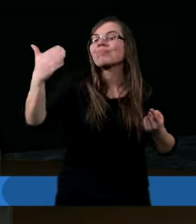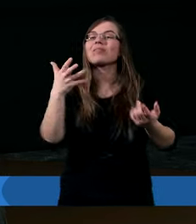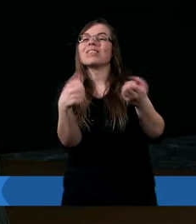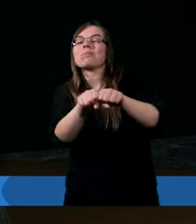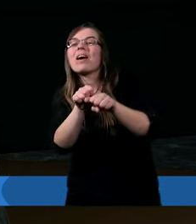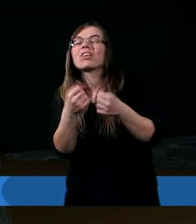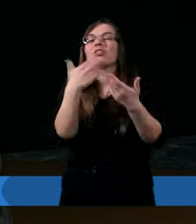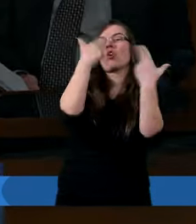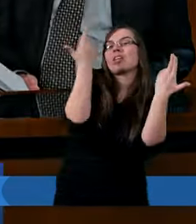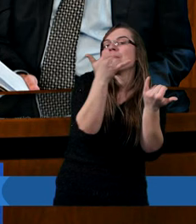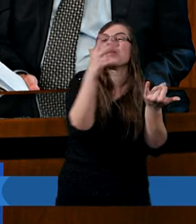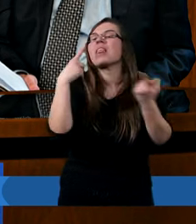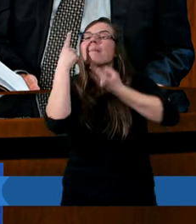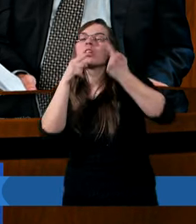niebo.